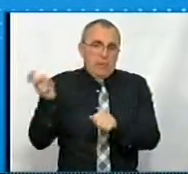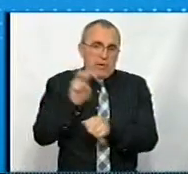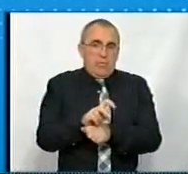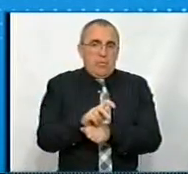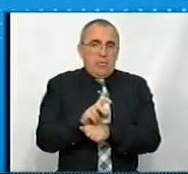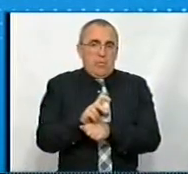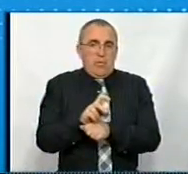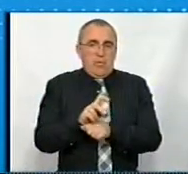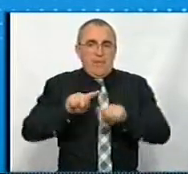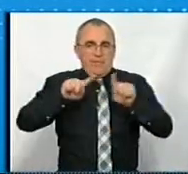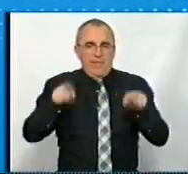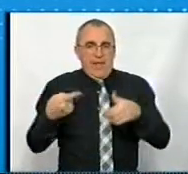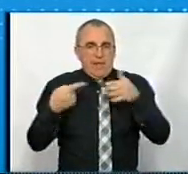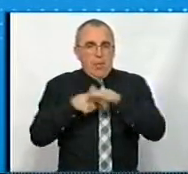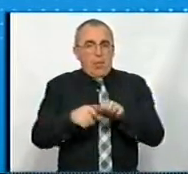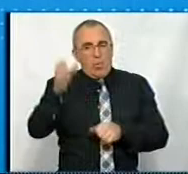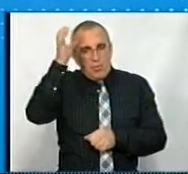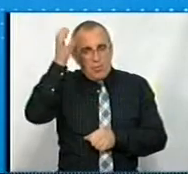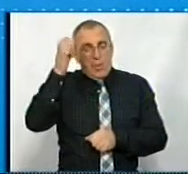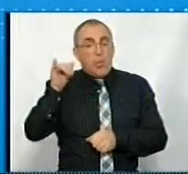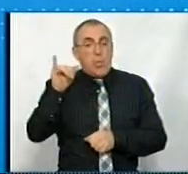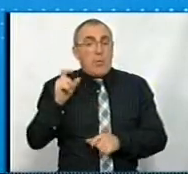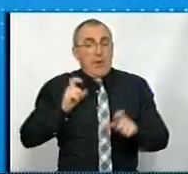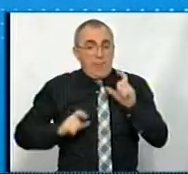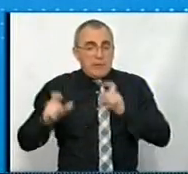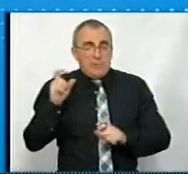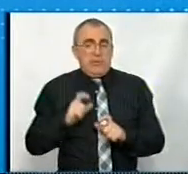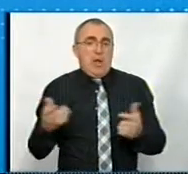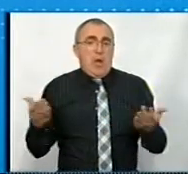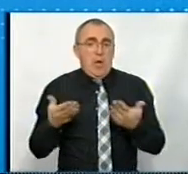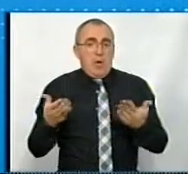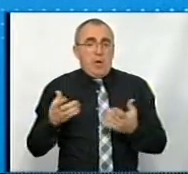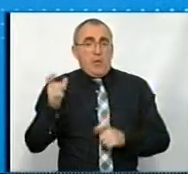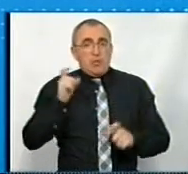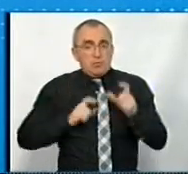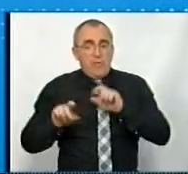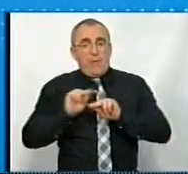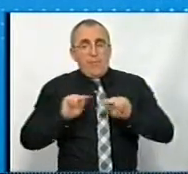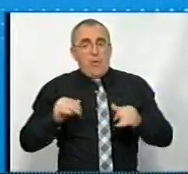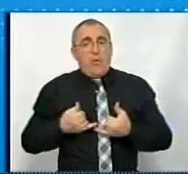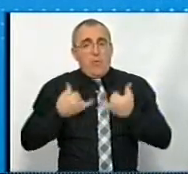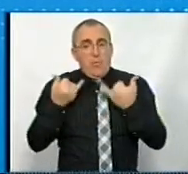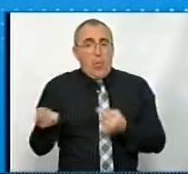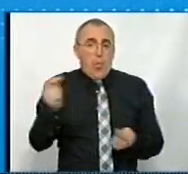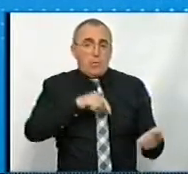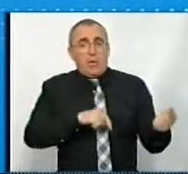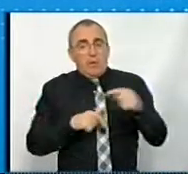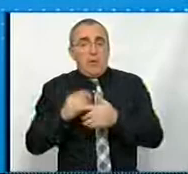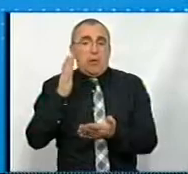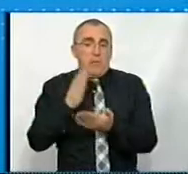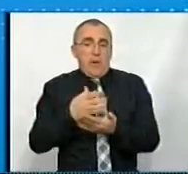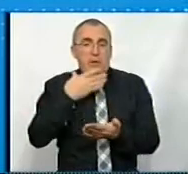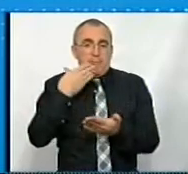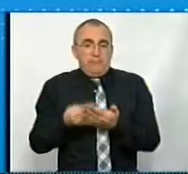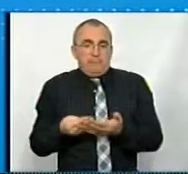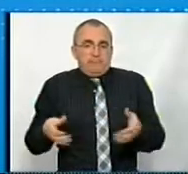межах інклюзивної освіти. Університет, в якому студенти і викладачі поважають один одного і мають певну